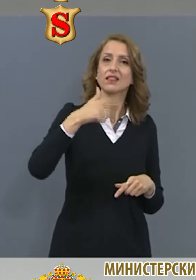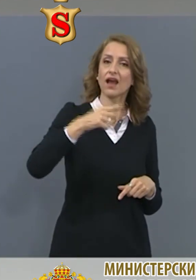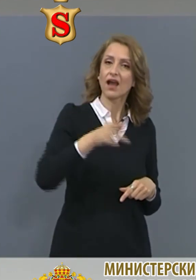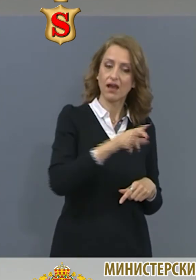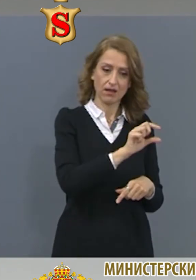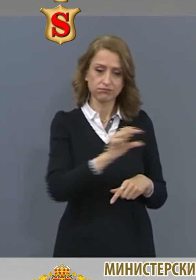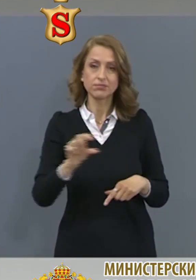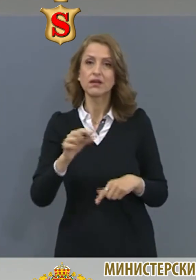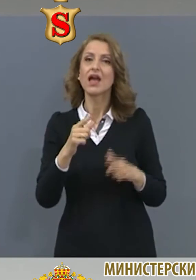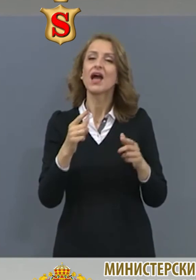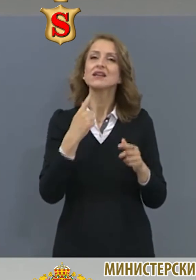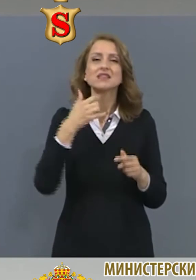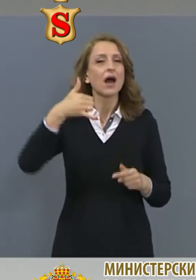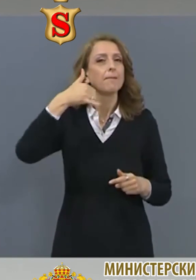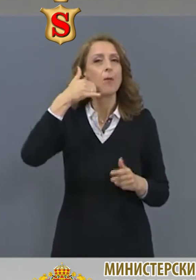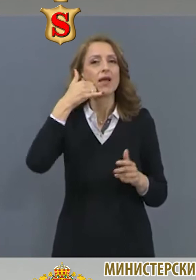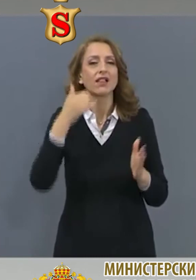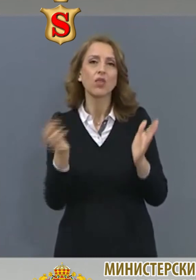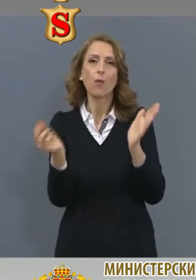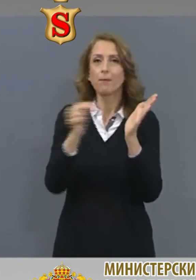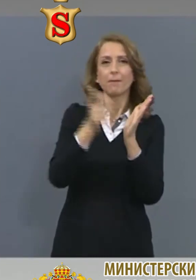ViroSafe, който вече сте запознати.